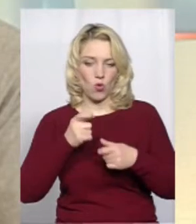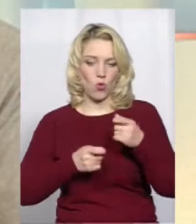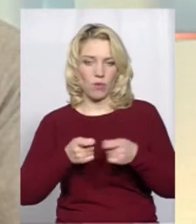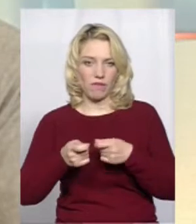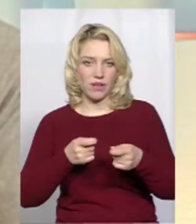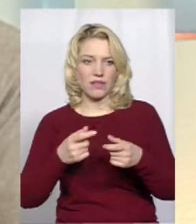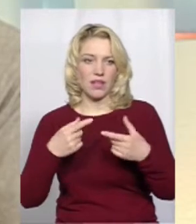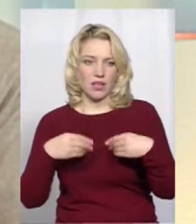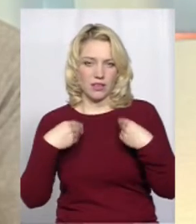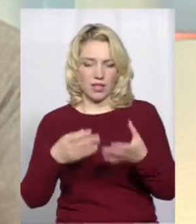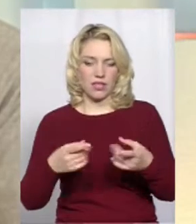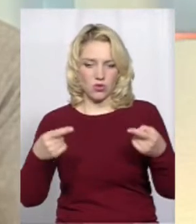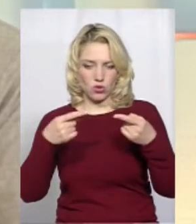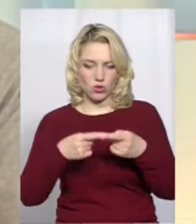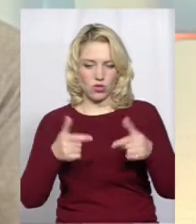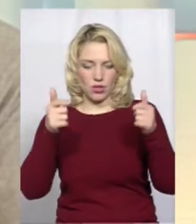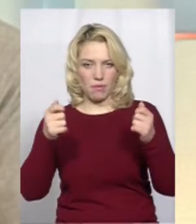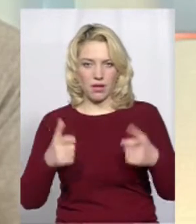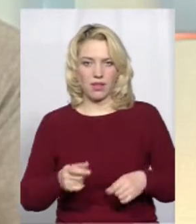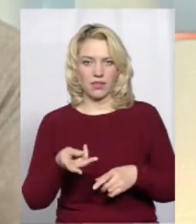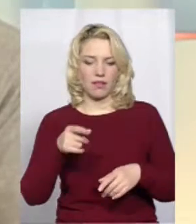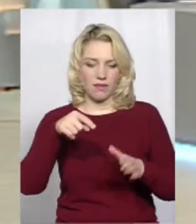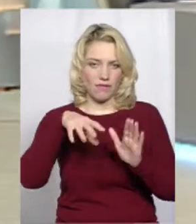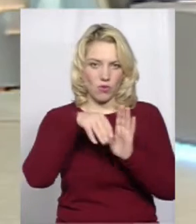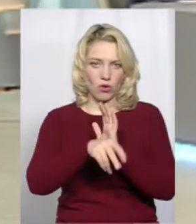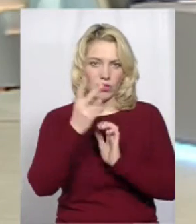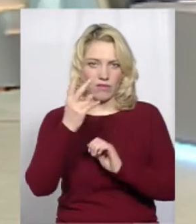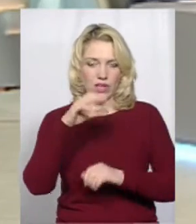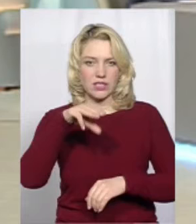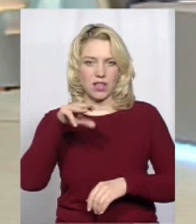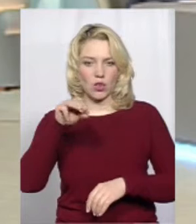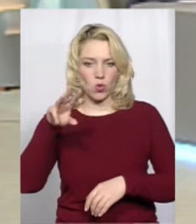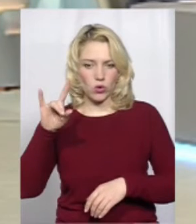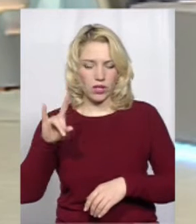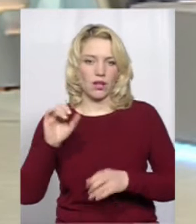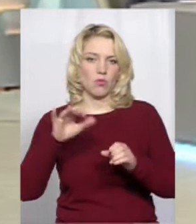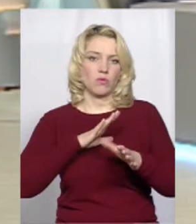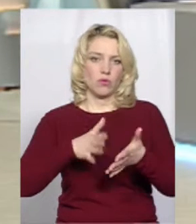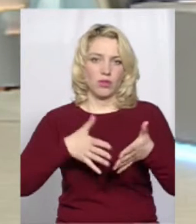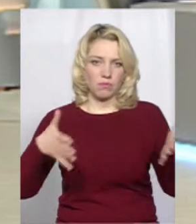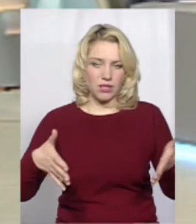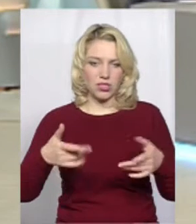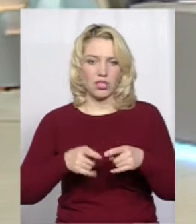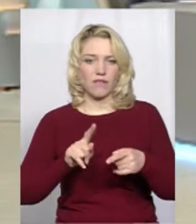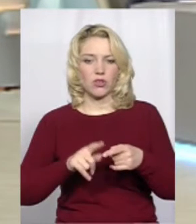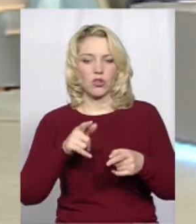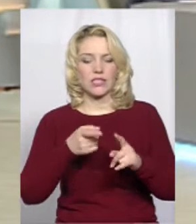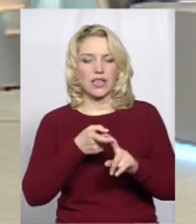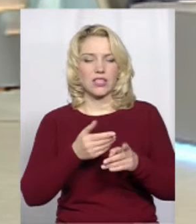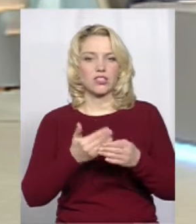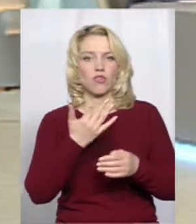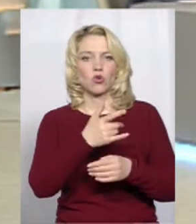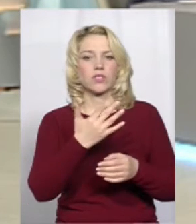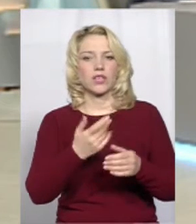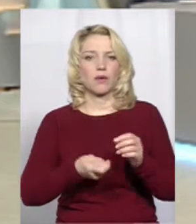який видається релігійній громаді. Це два статути, ну або більше, в залежності від того, скільки вони подавали